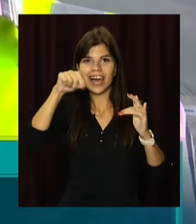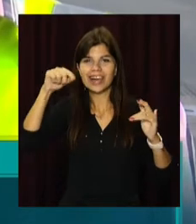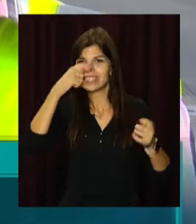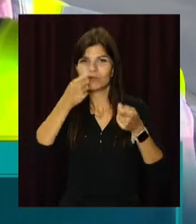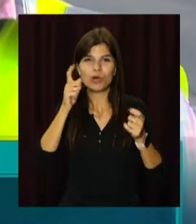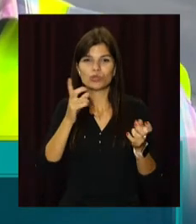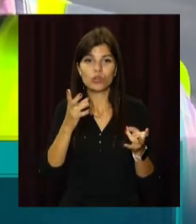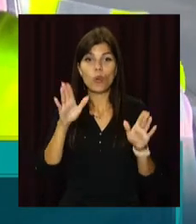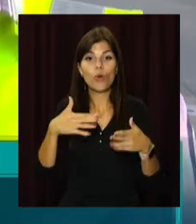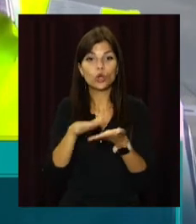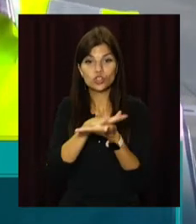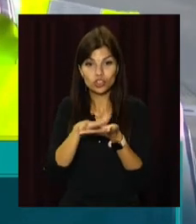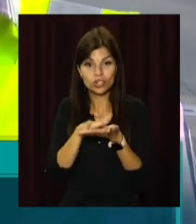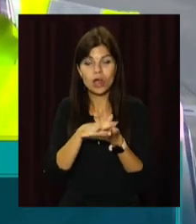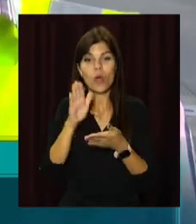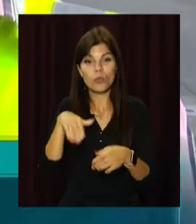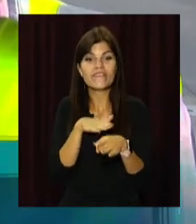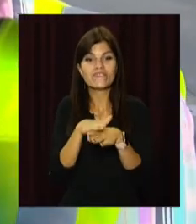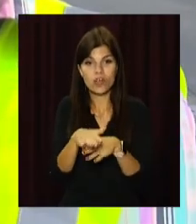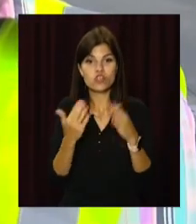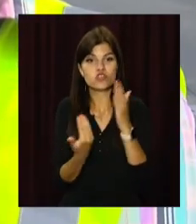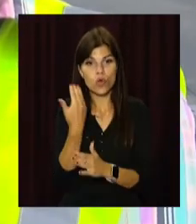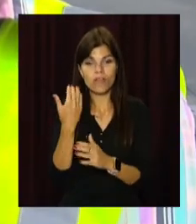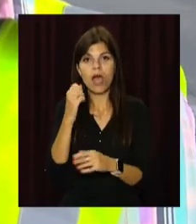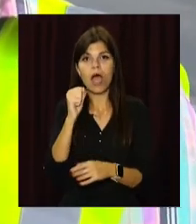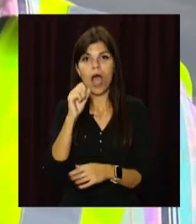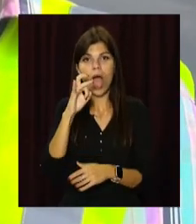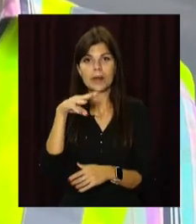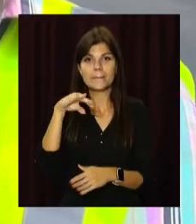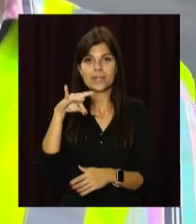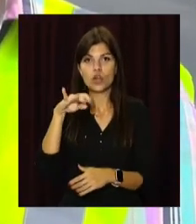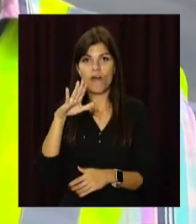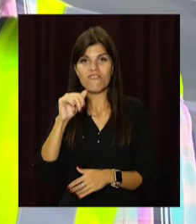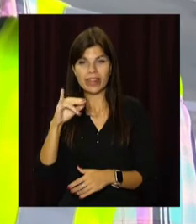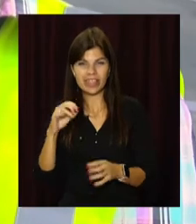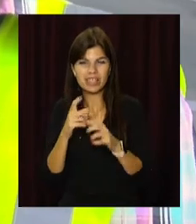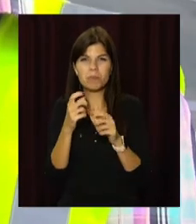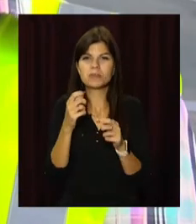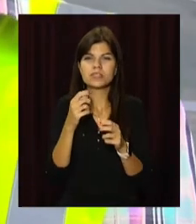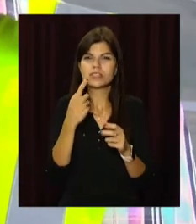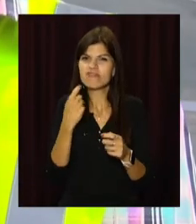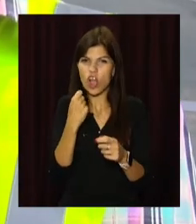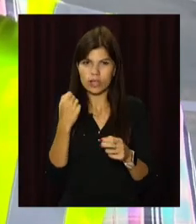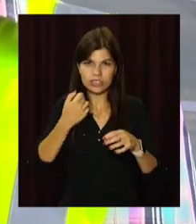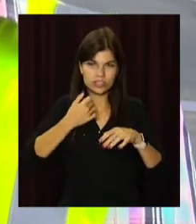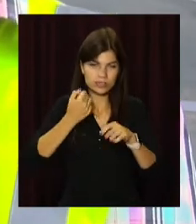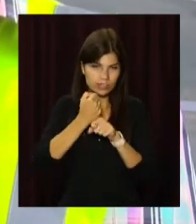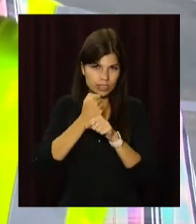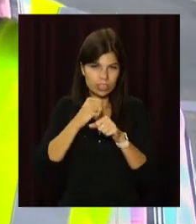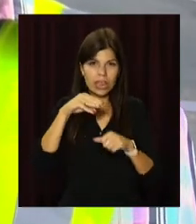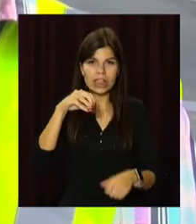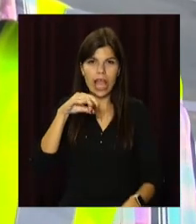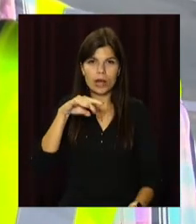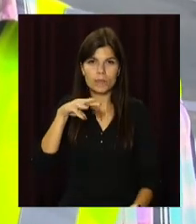Після очистки йде виповнення нового армування, установка термошва